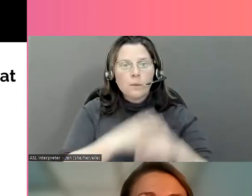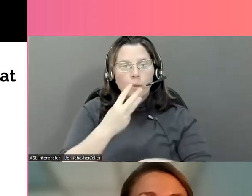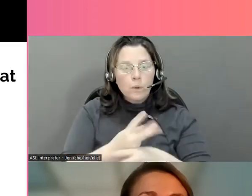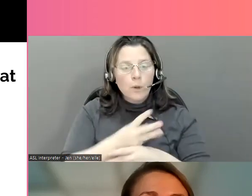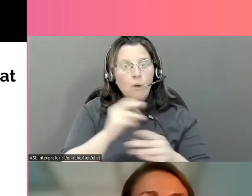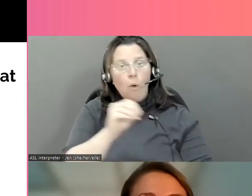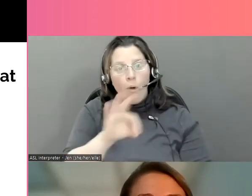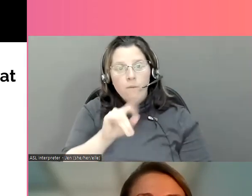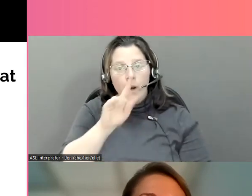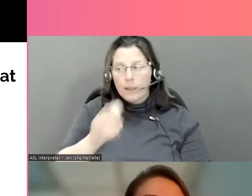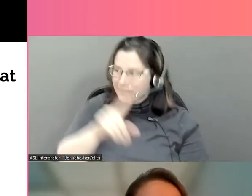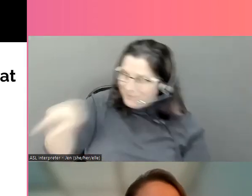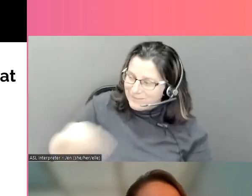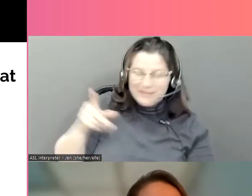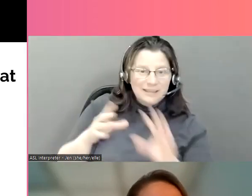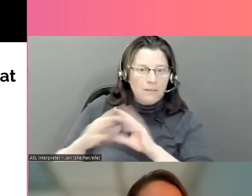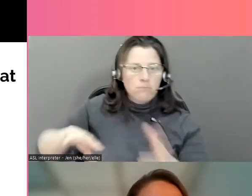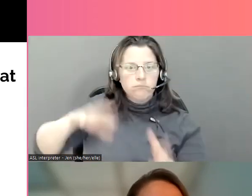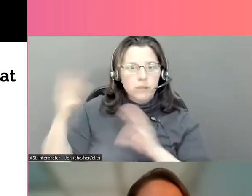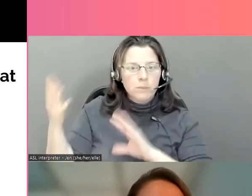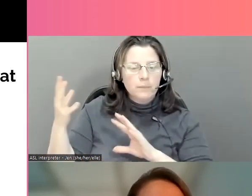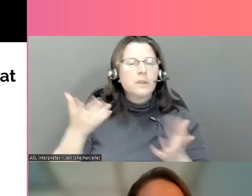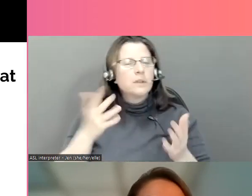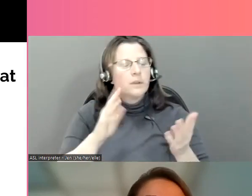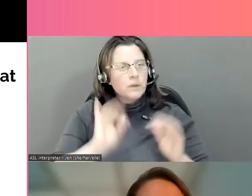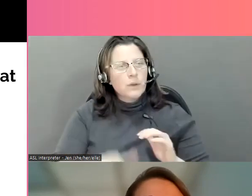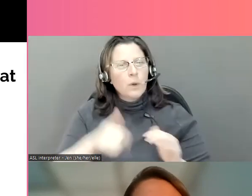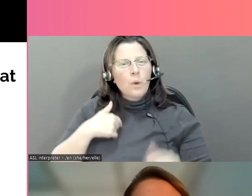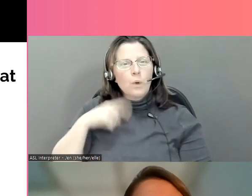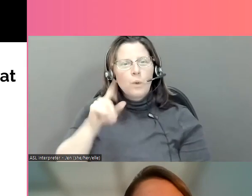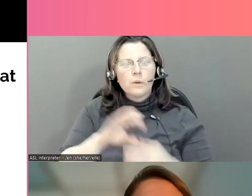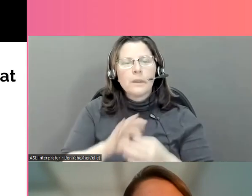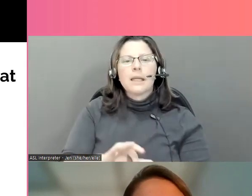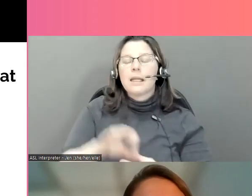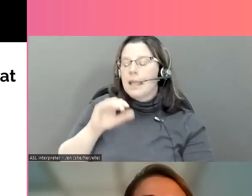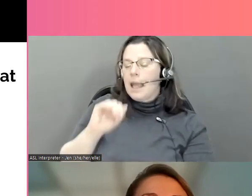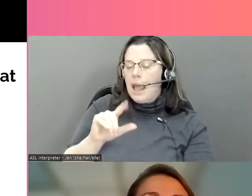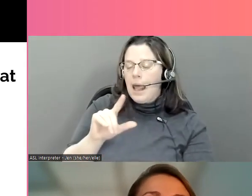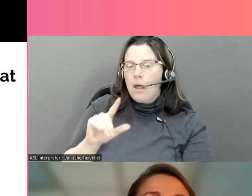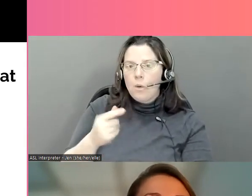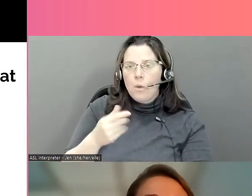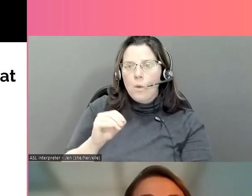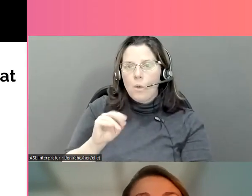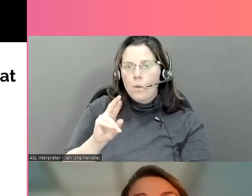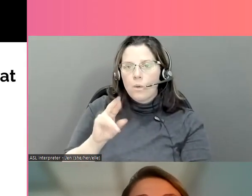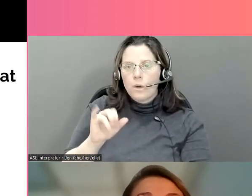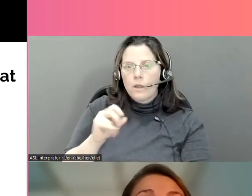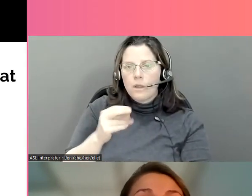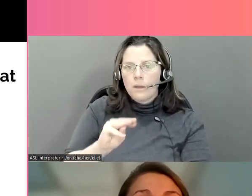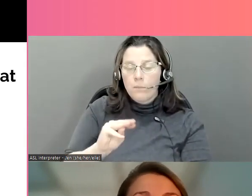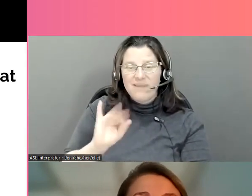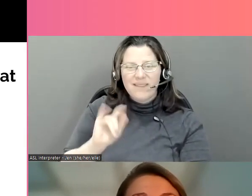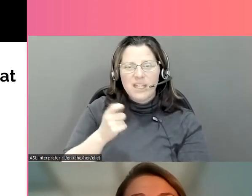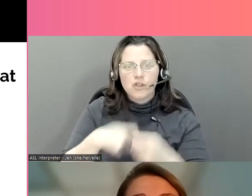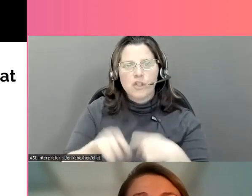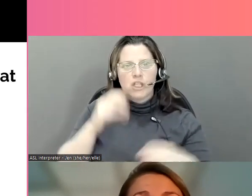à des commentaires blessants et des comparaisons aux normes comparatives. Alors, comment est-ce que TikTok change